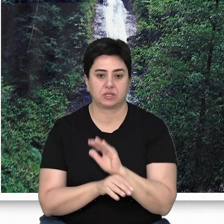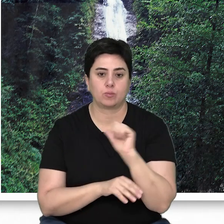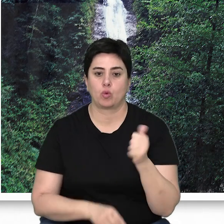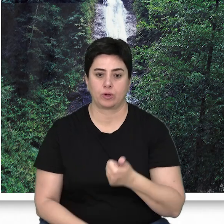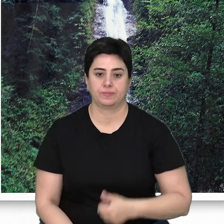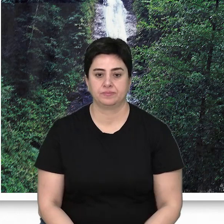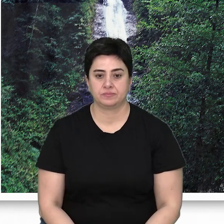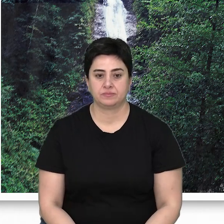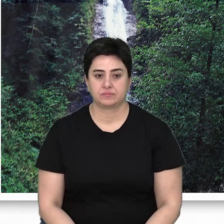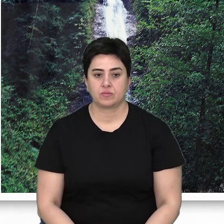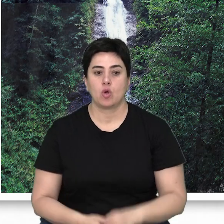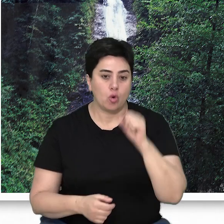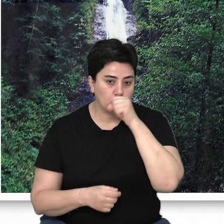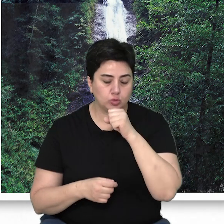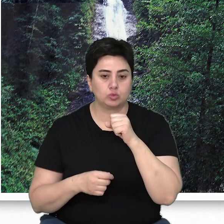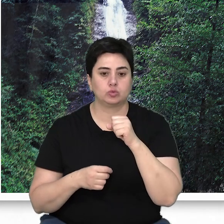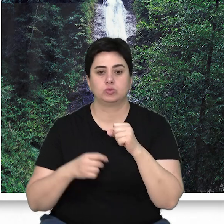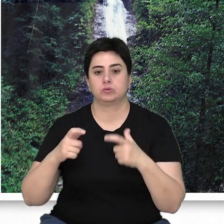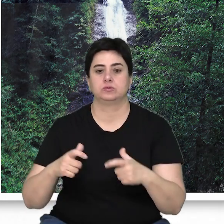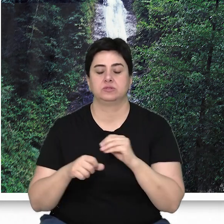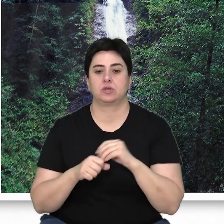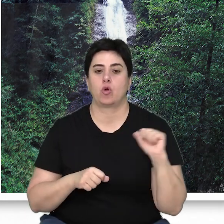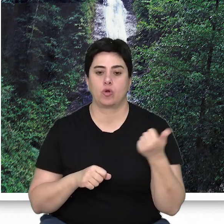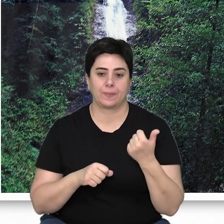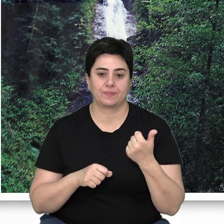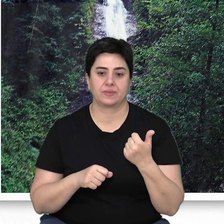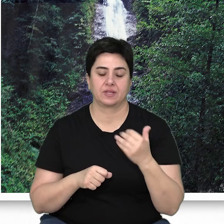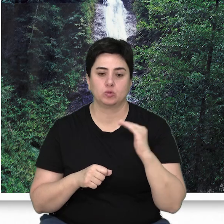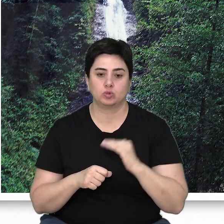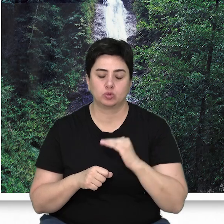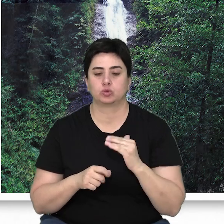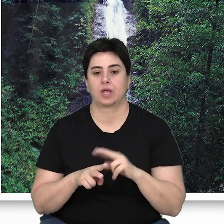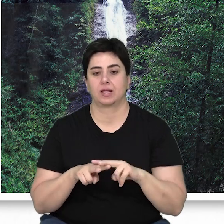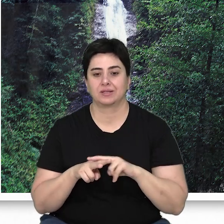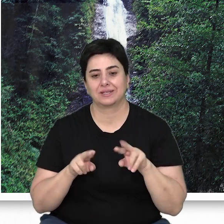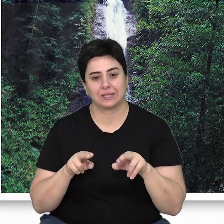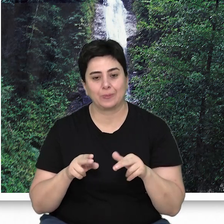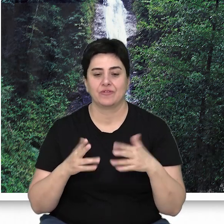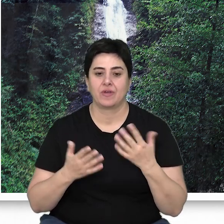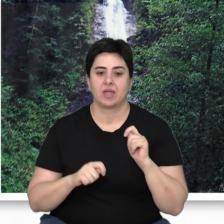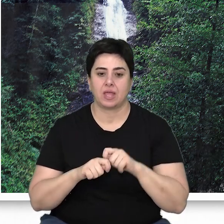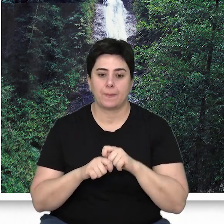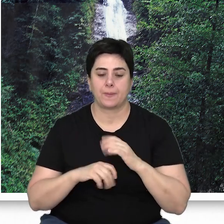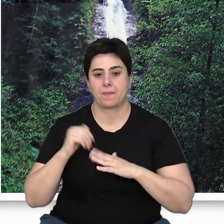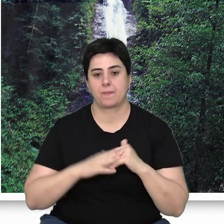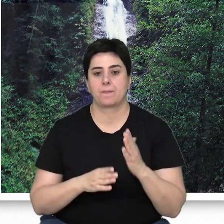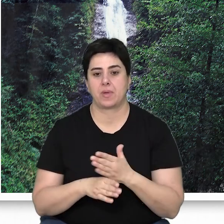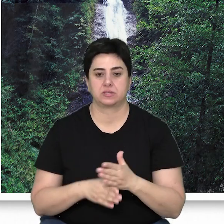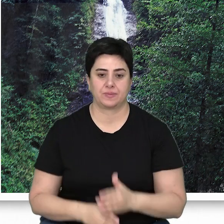önem taşıyor. Odun, kırsal nüfus için en önemli ve ucuz enerji kaynağı ve yapı malzemesi.